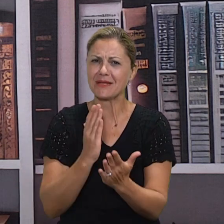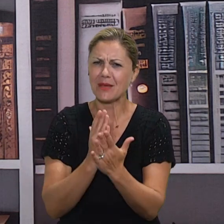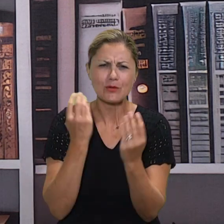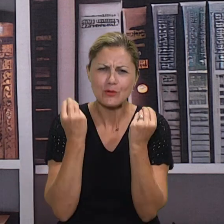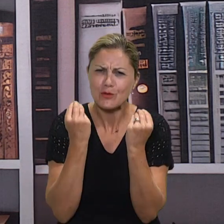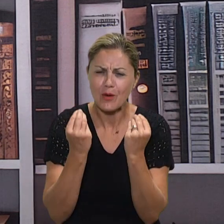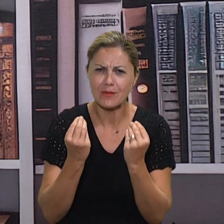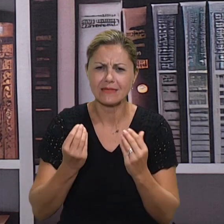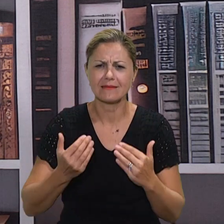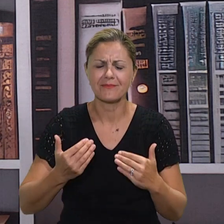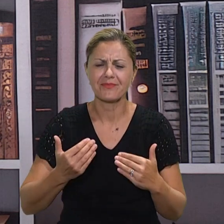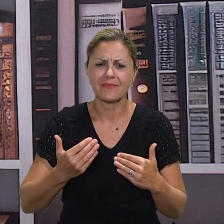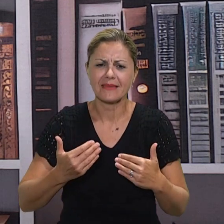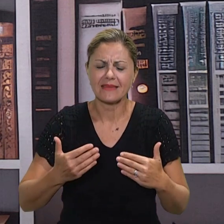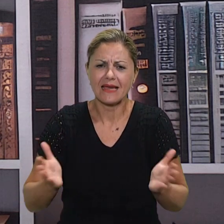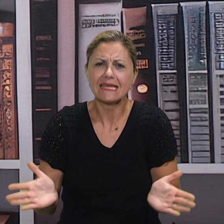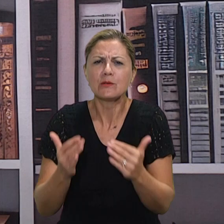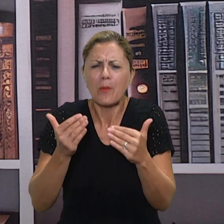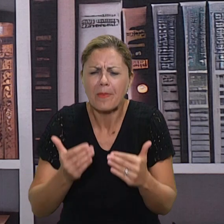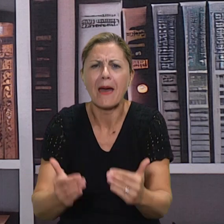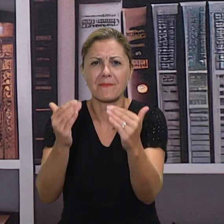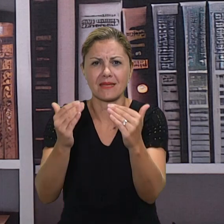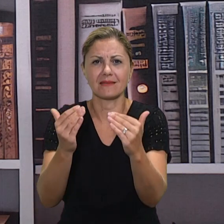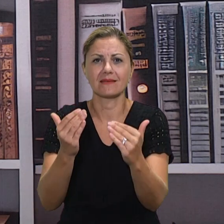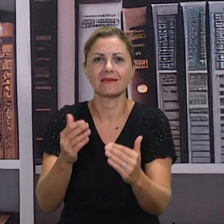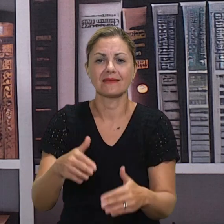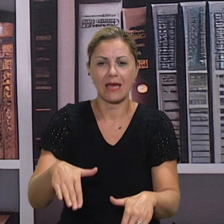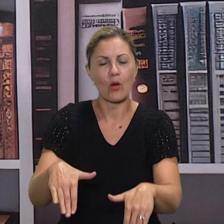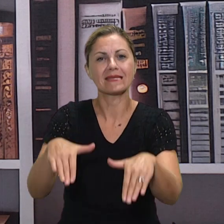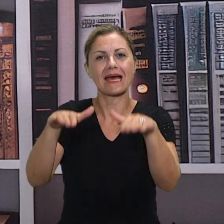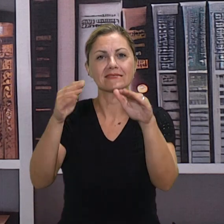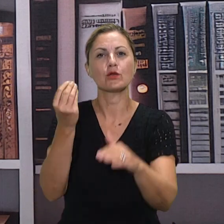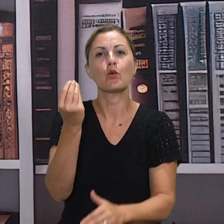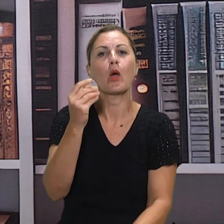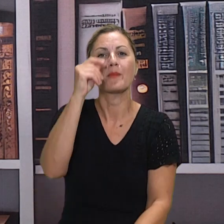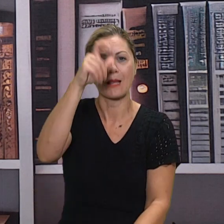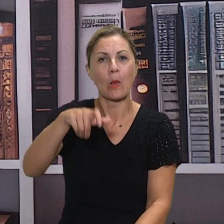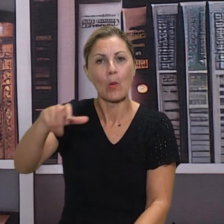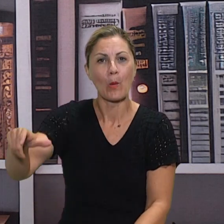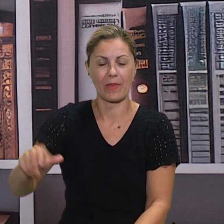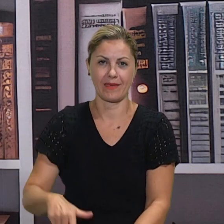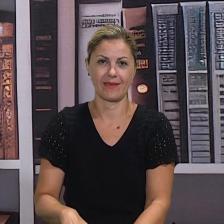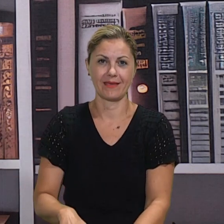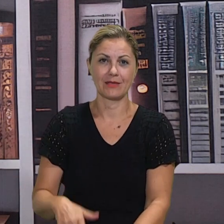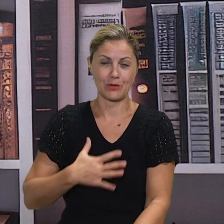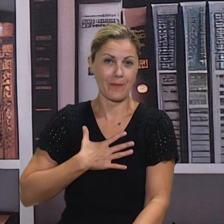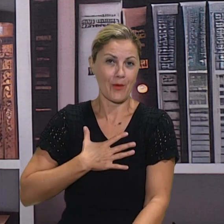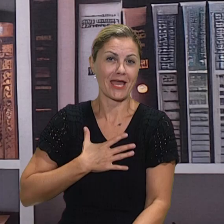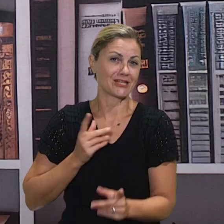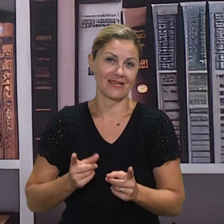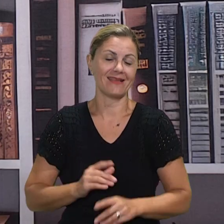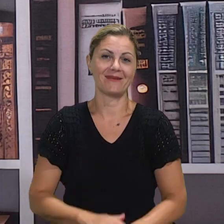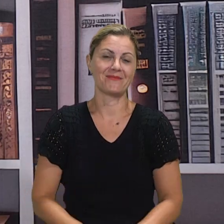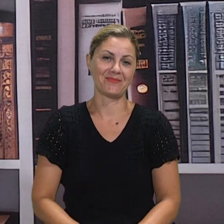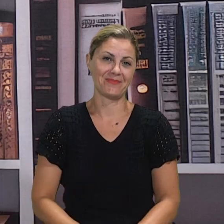da se ne boje prijeći svoje granice i da budu dobri ljudi. To je nešto što zapravo je želja svakog učitelja, a